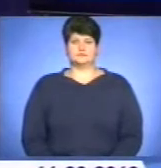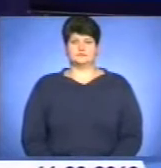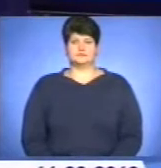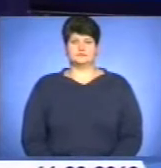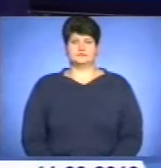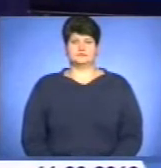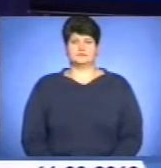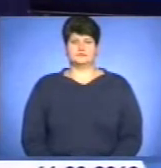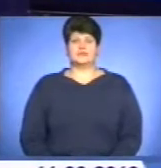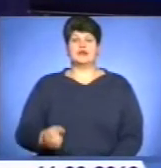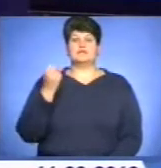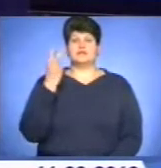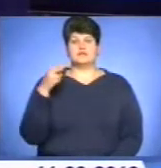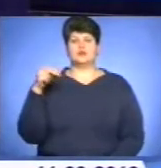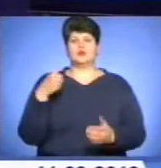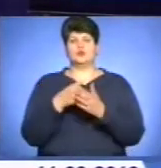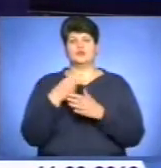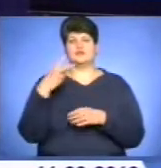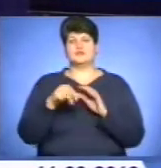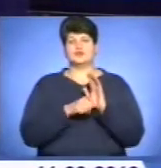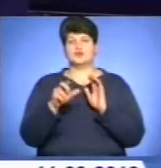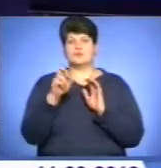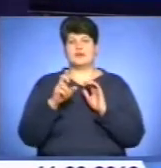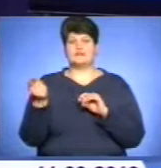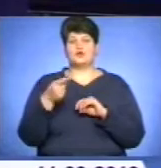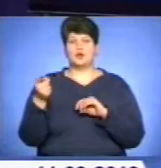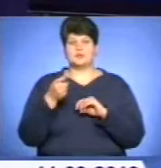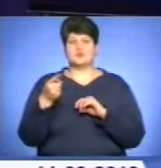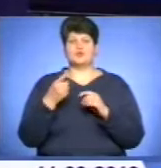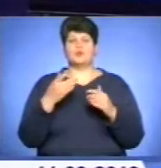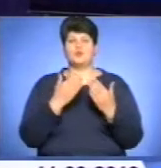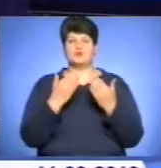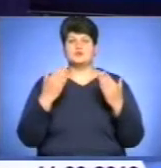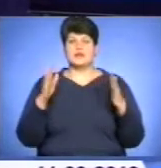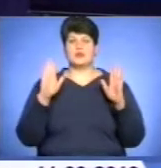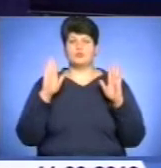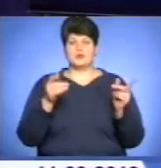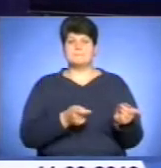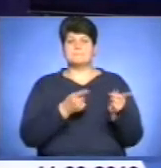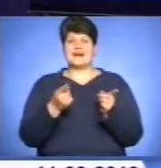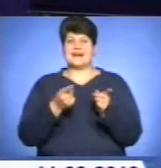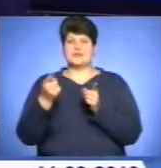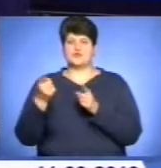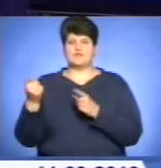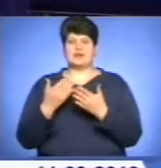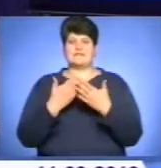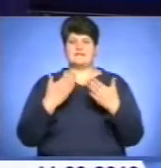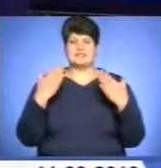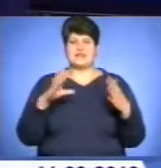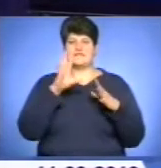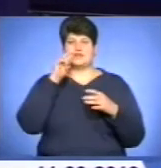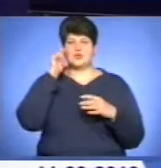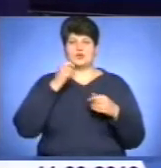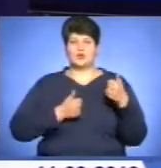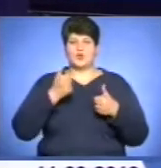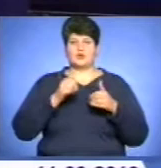З 12 по 26 березня в Тернопільському обласному краєзнавчому музеї буде проходити пересувана виставка всеукраїнського конкурсу дитячих